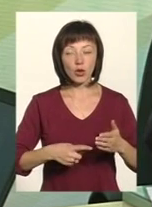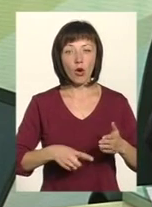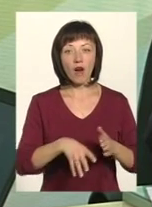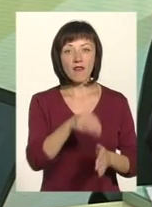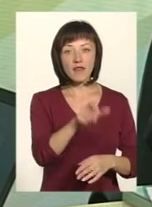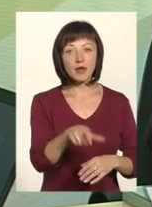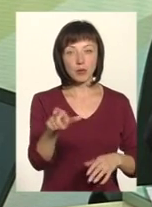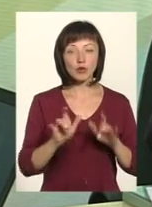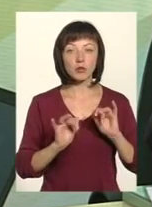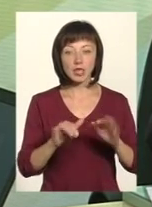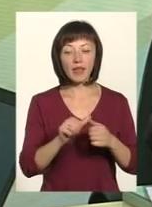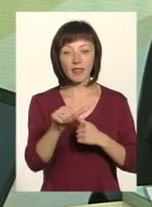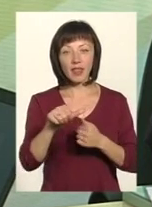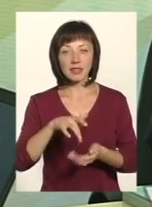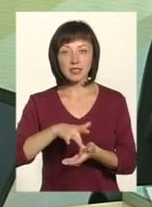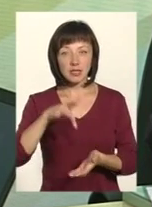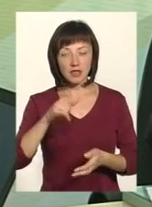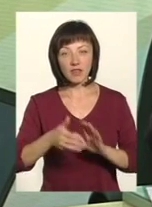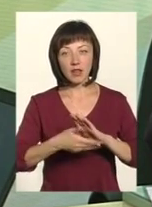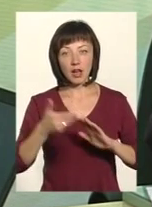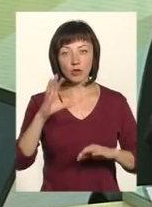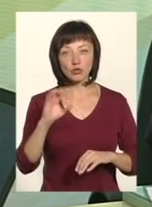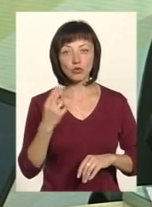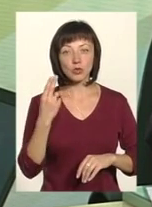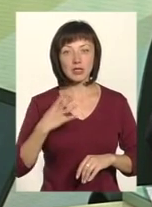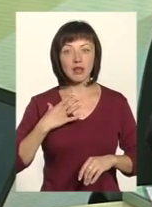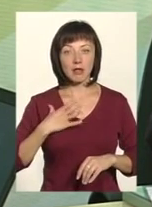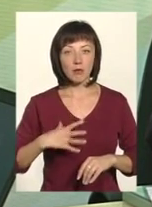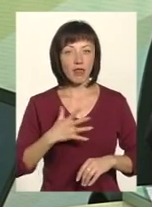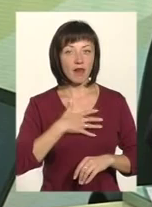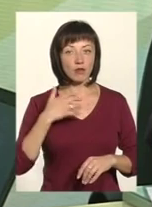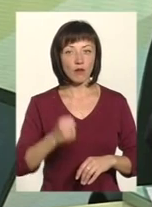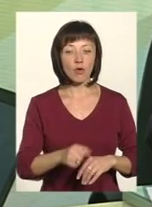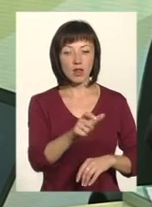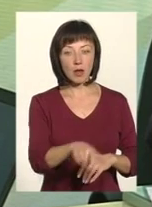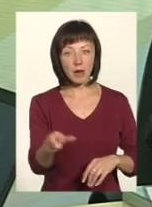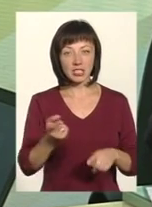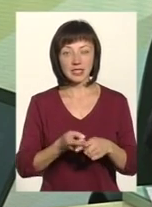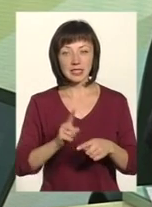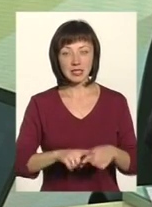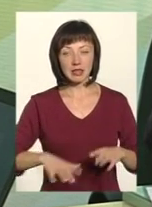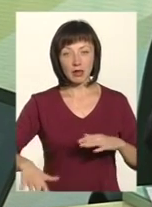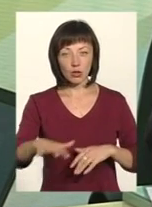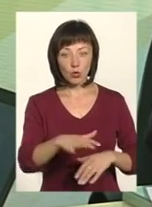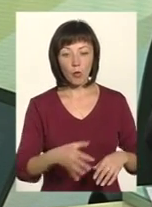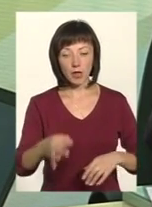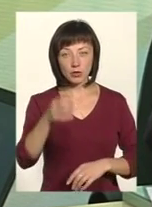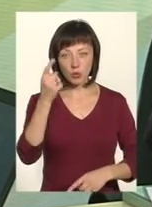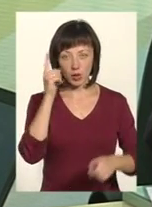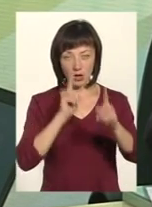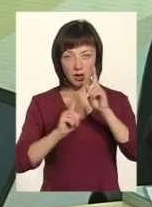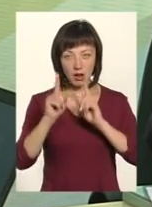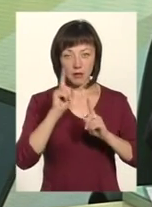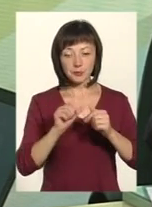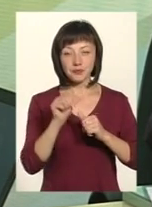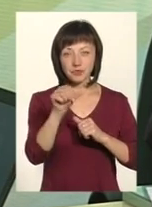децентралізації влади в Україні, а й викликає соціальну напругу та невдоволення мешканців цих територій. До обласної ради надходить інформація окремих